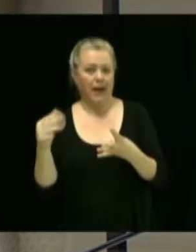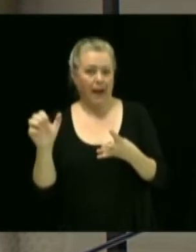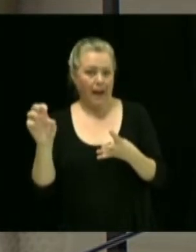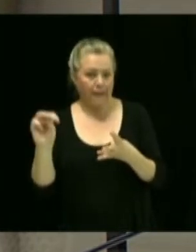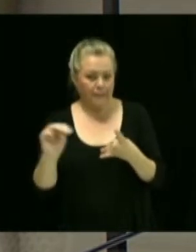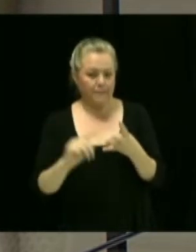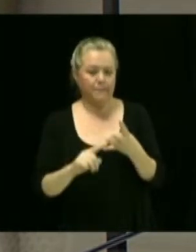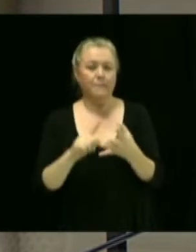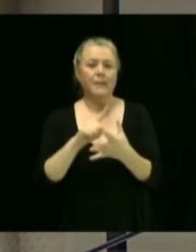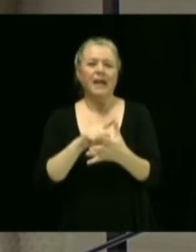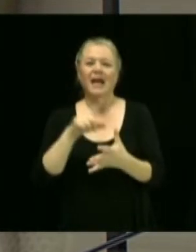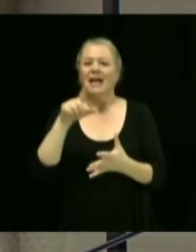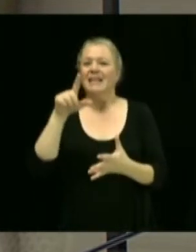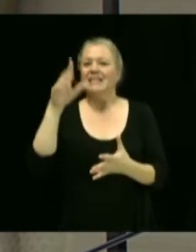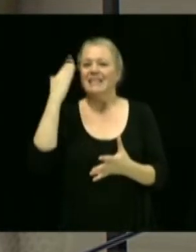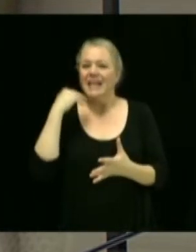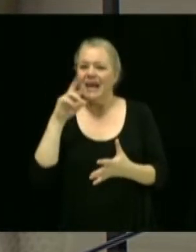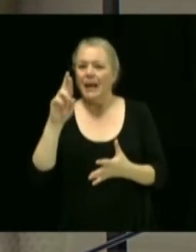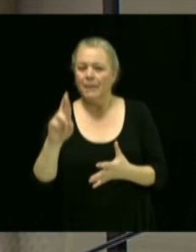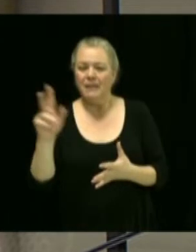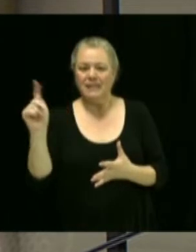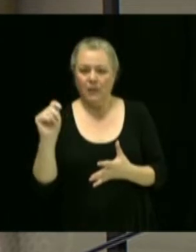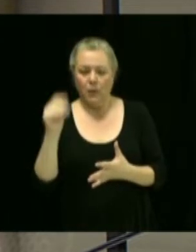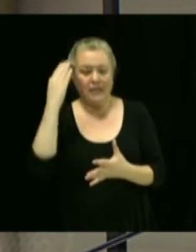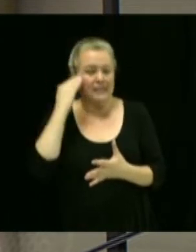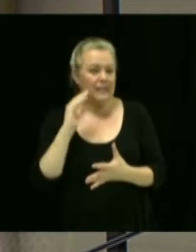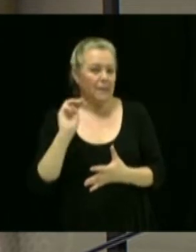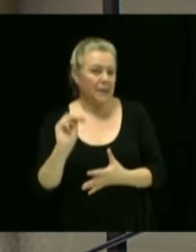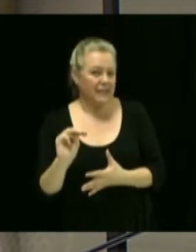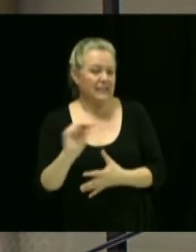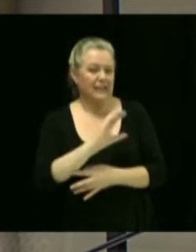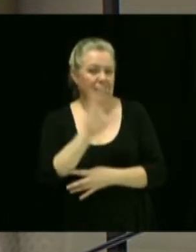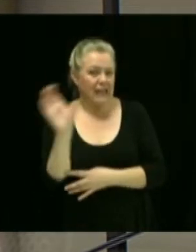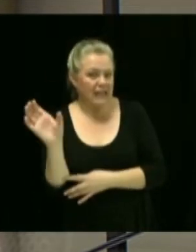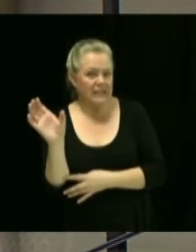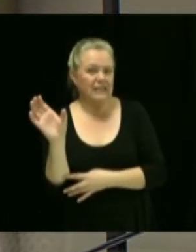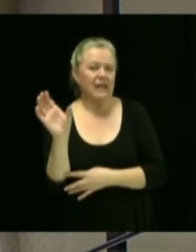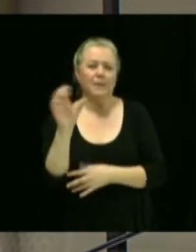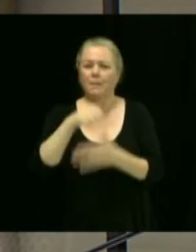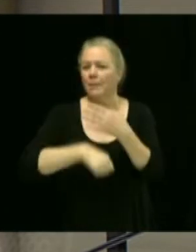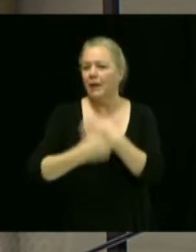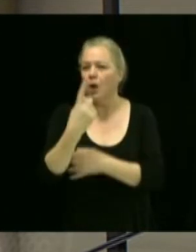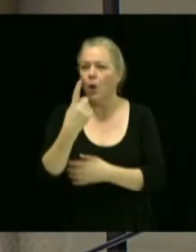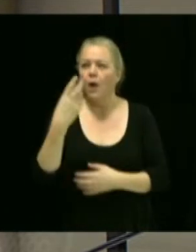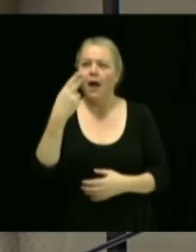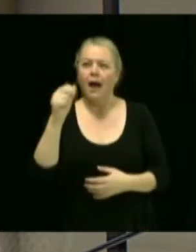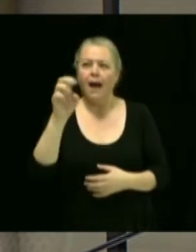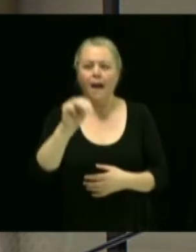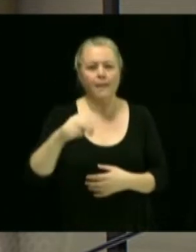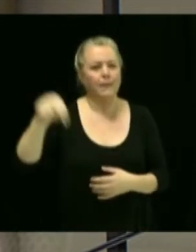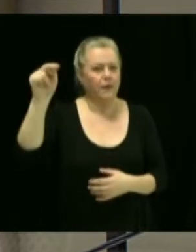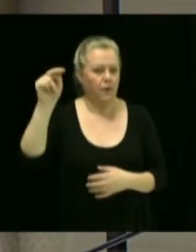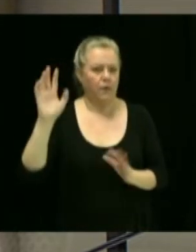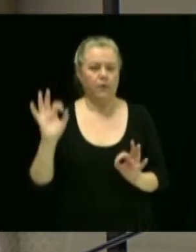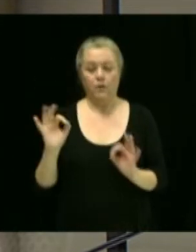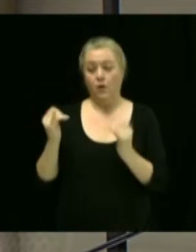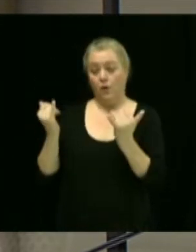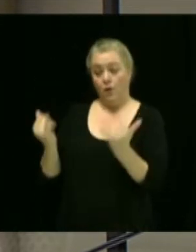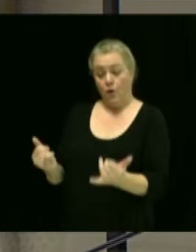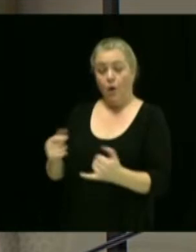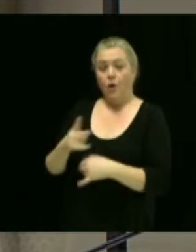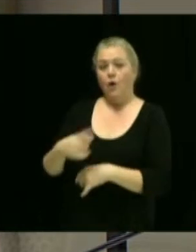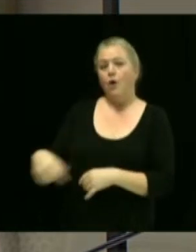-Rémy-Tinouic, Canton-de-Homme-Nord et Saint-Martyre-Canadien, où il est résolu d'accorder une réduction de 10 pour cent des